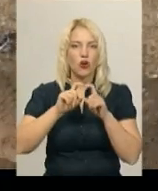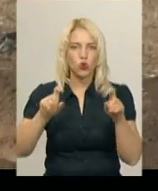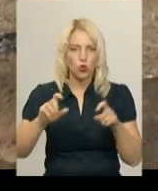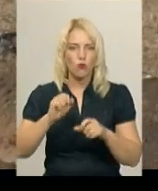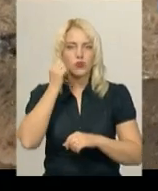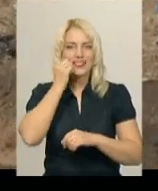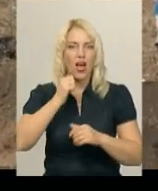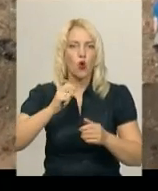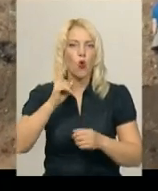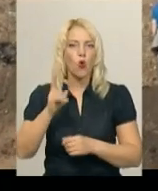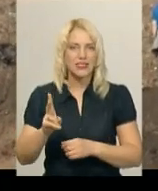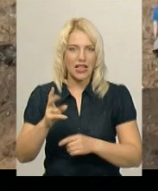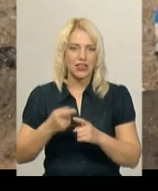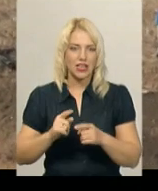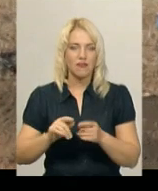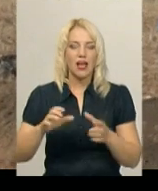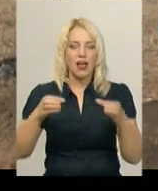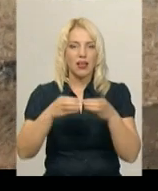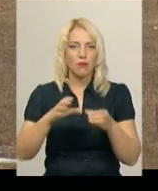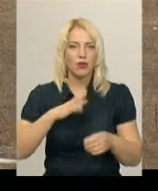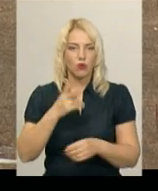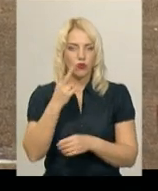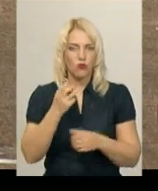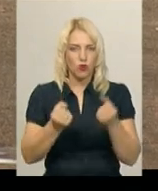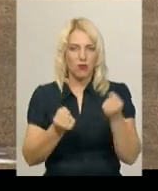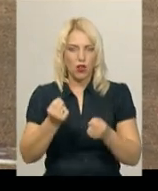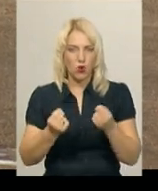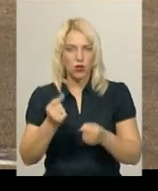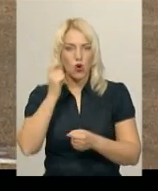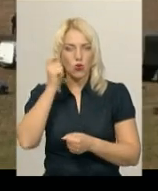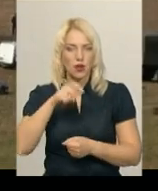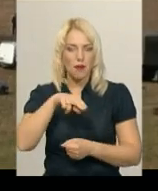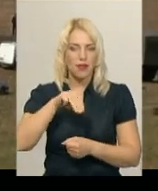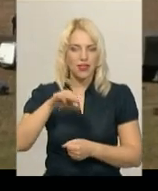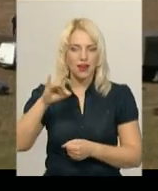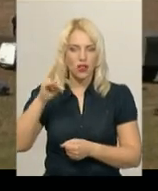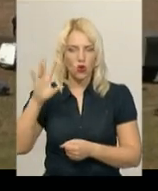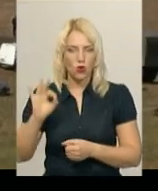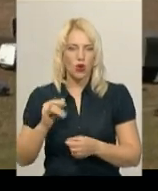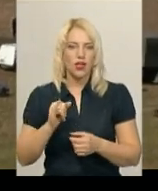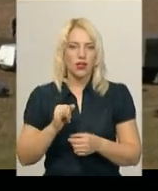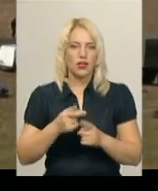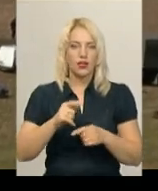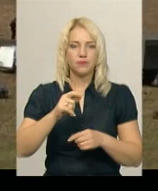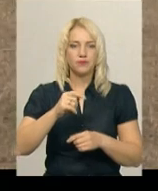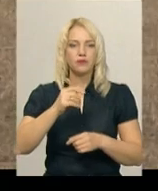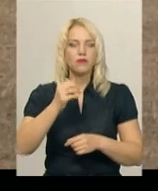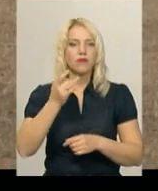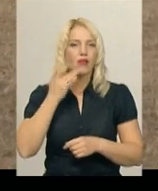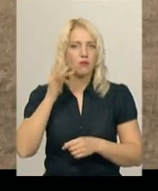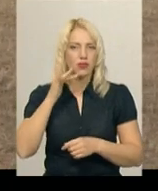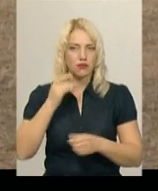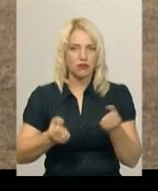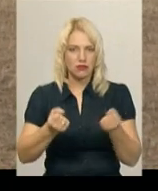повідомив Андрій Агіїв. Екіпаж літака складався з двох пілотів – українця Івана Петренка та пілота повітряних сил Нацгвардії штату